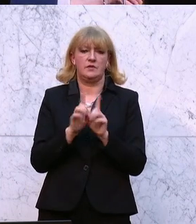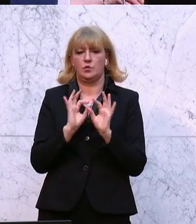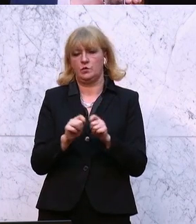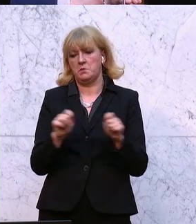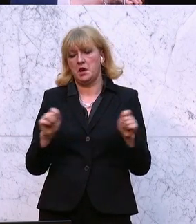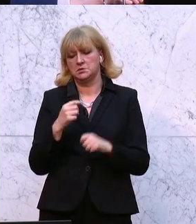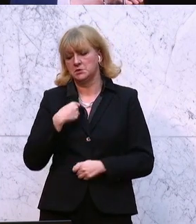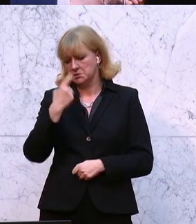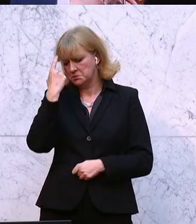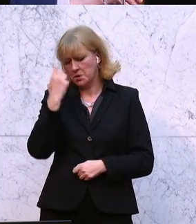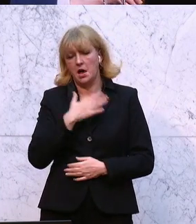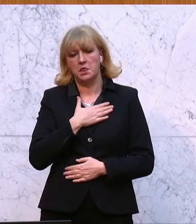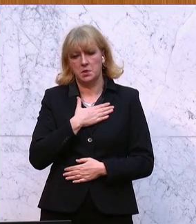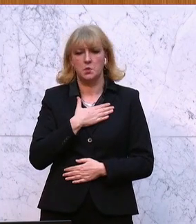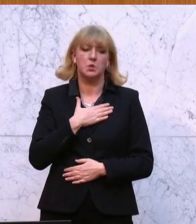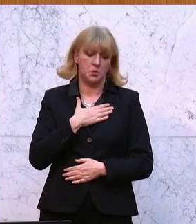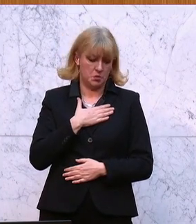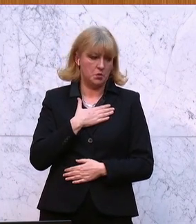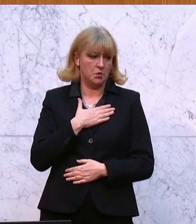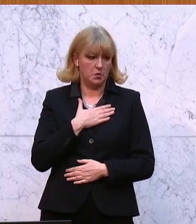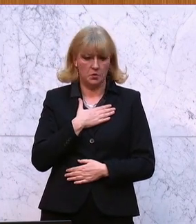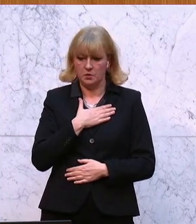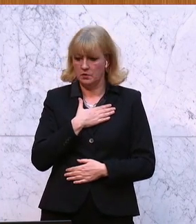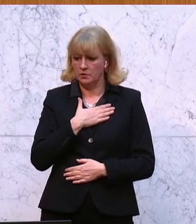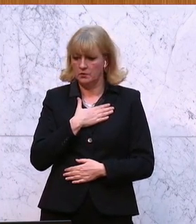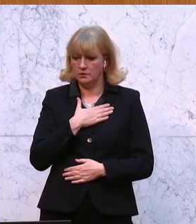Übrigen bin ich der Meinung, bring them home now.